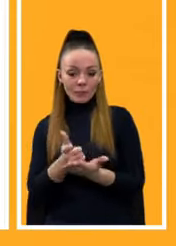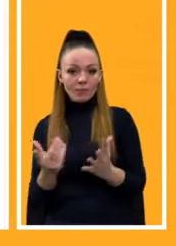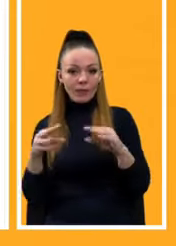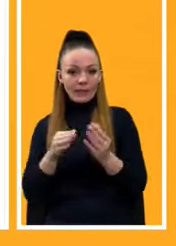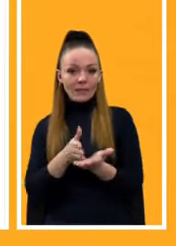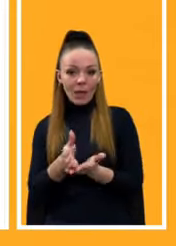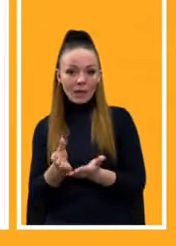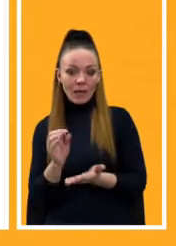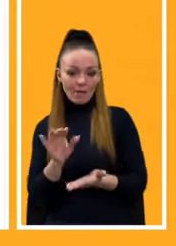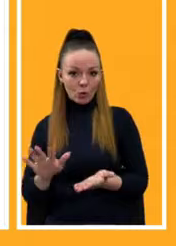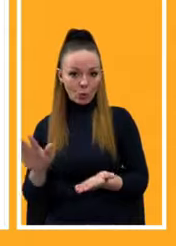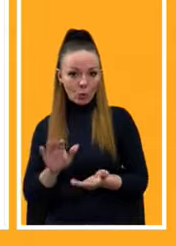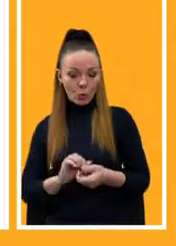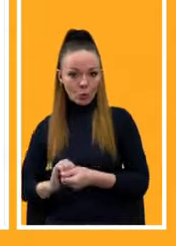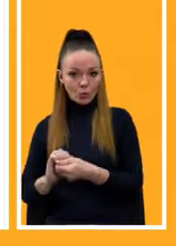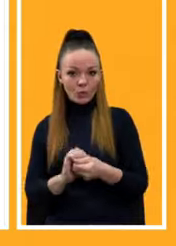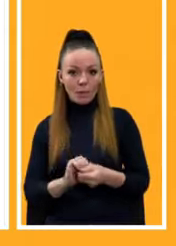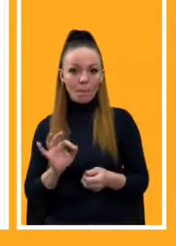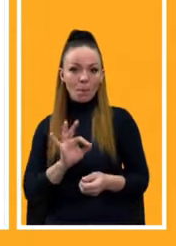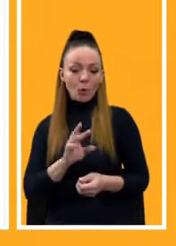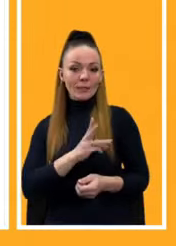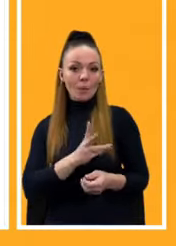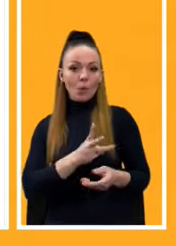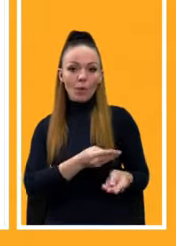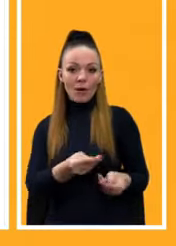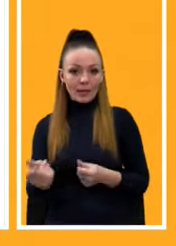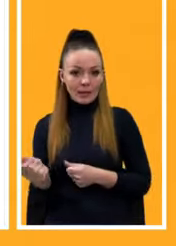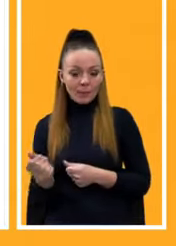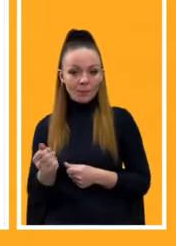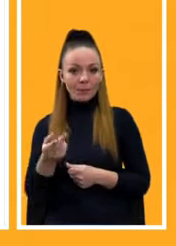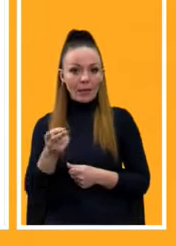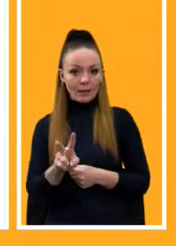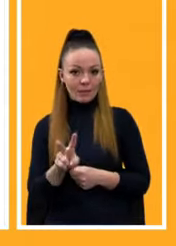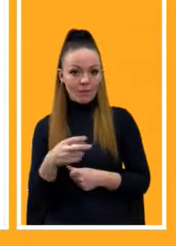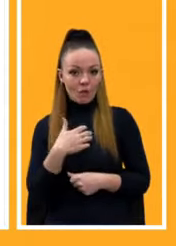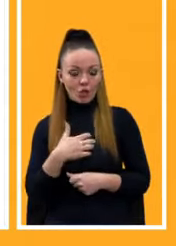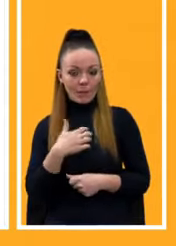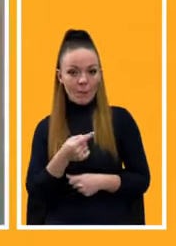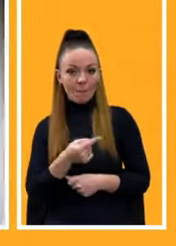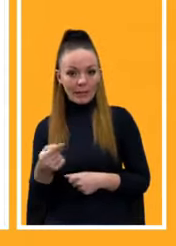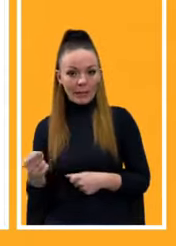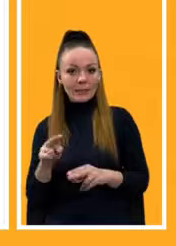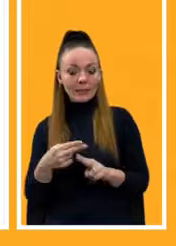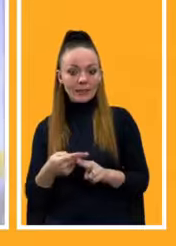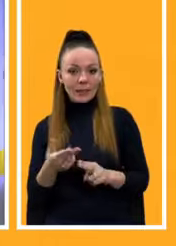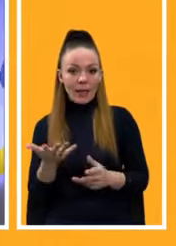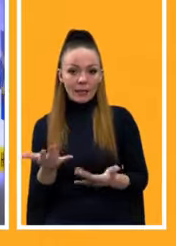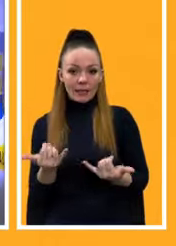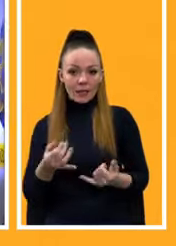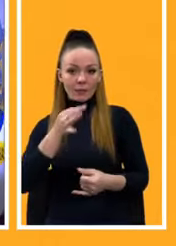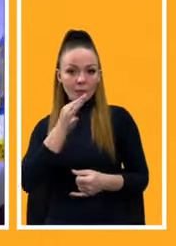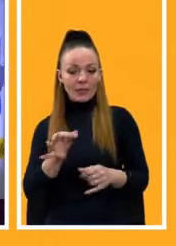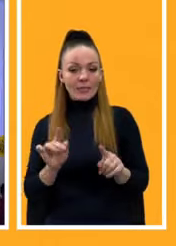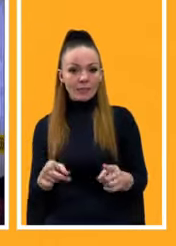Про стимулювання авіагалузі. Дві речі важливо підкреслити. Це все ж таки, яке ми зараз проговорюємо. Це